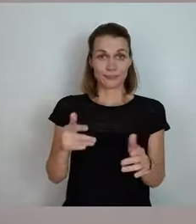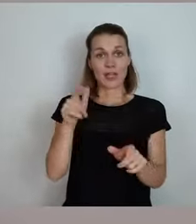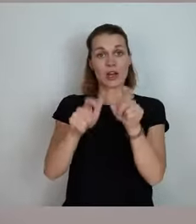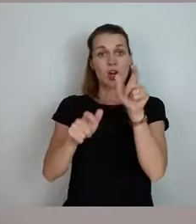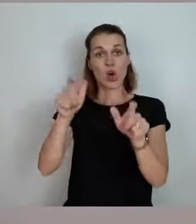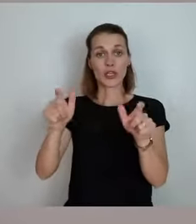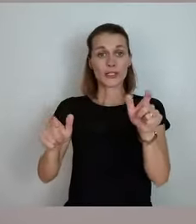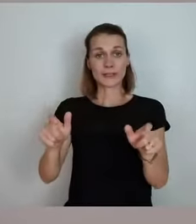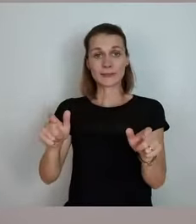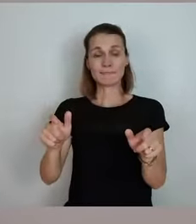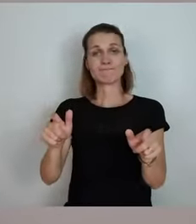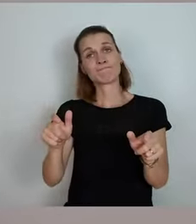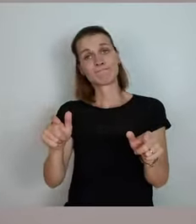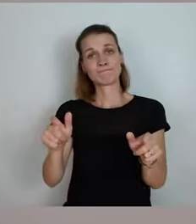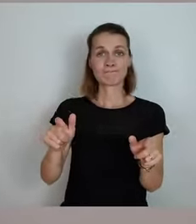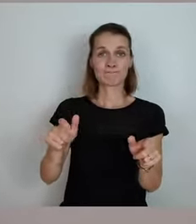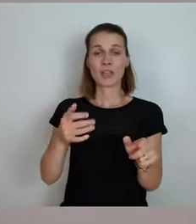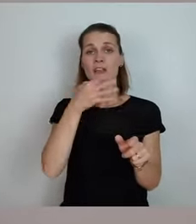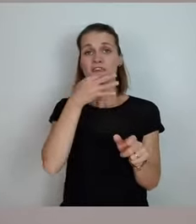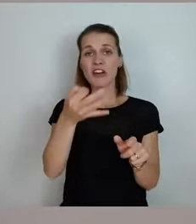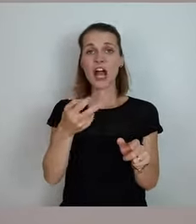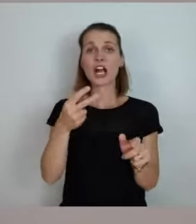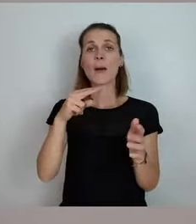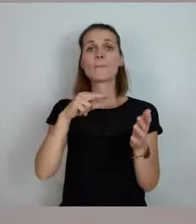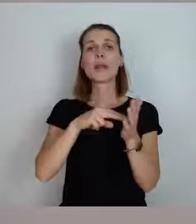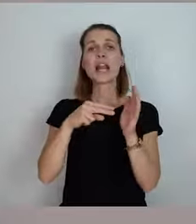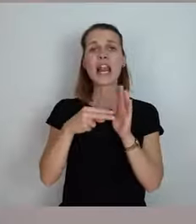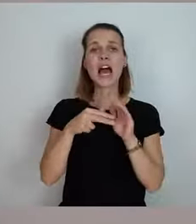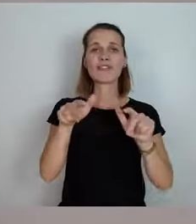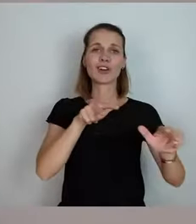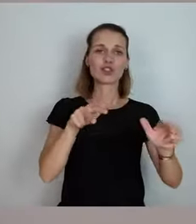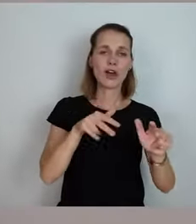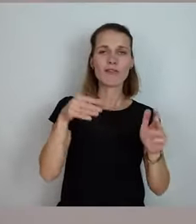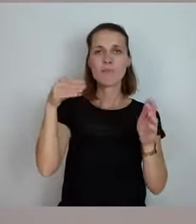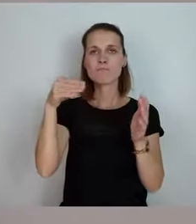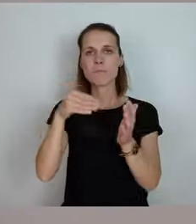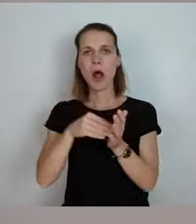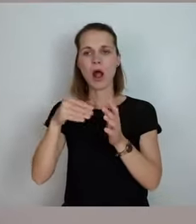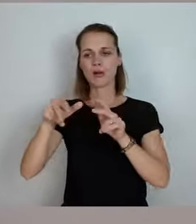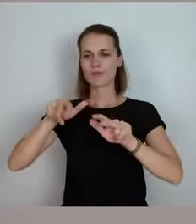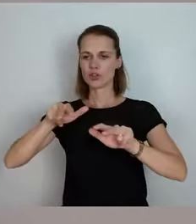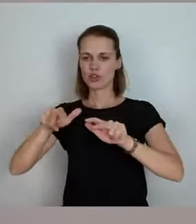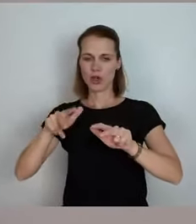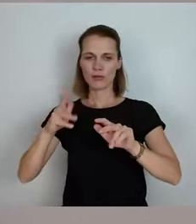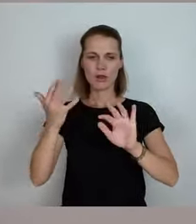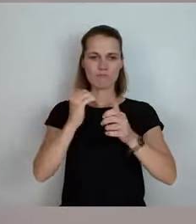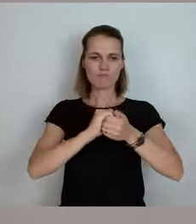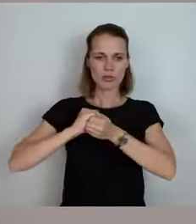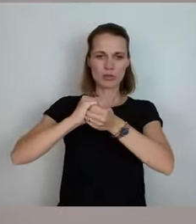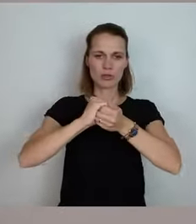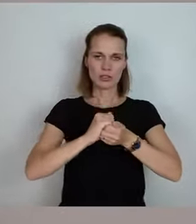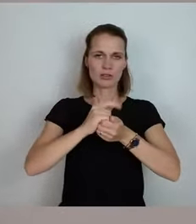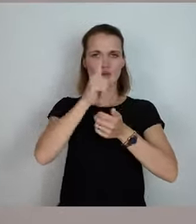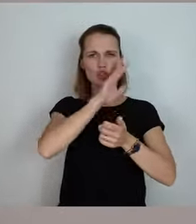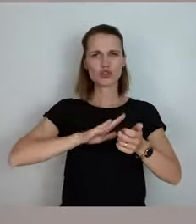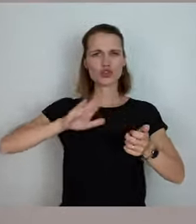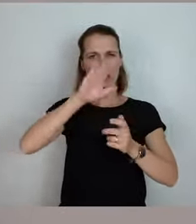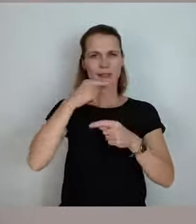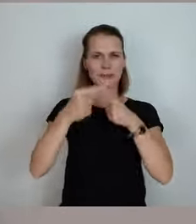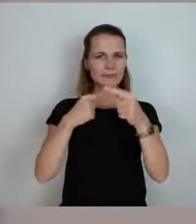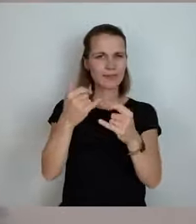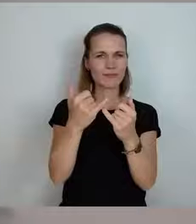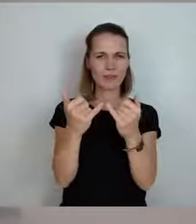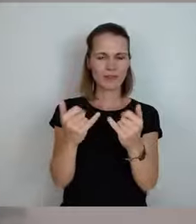vor der Frage, was ist Planwirtschaft, was ist Marktwirtschaft, in welchem Bündnis soll dieses Deutschland sein, welches Verhältnis haben wir zur